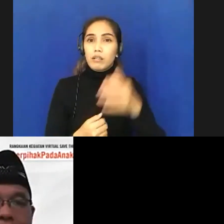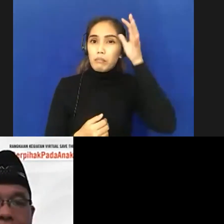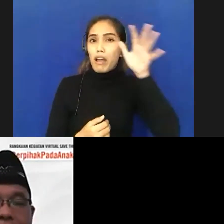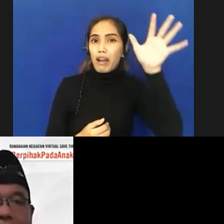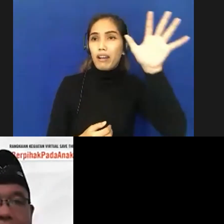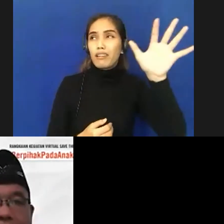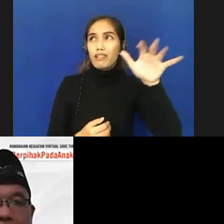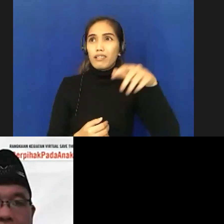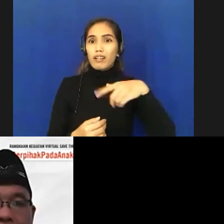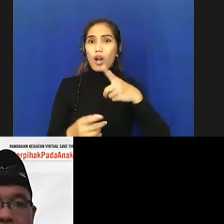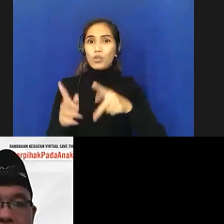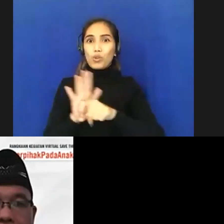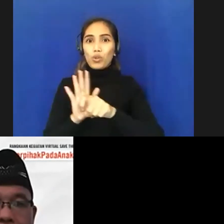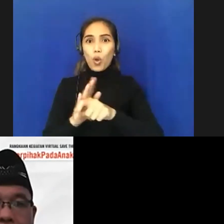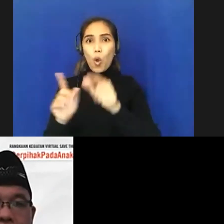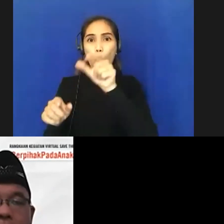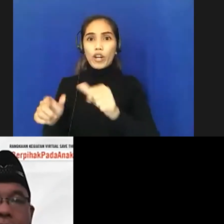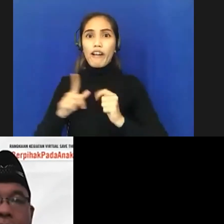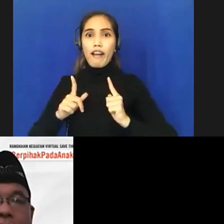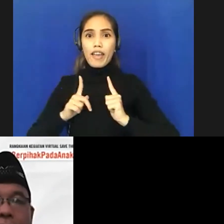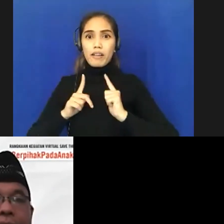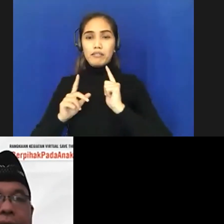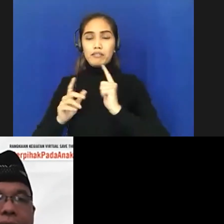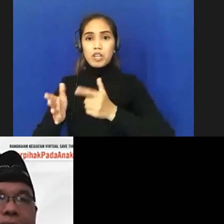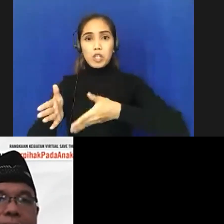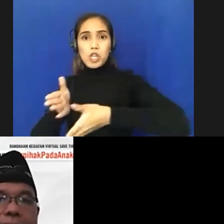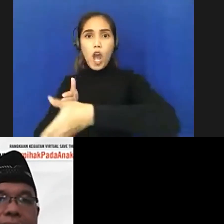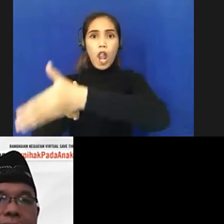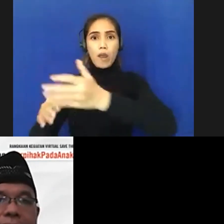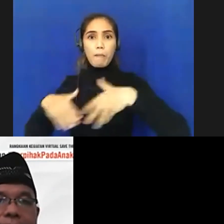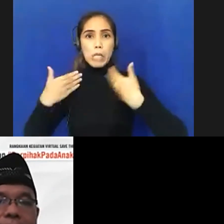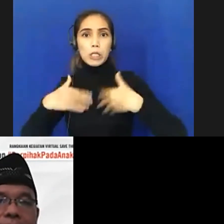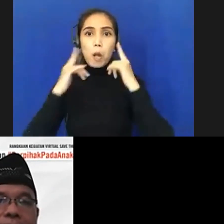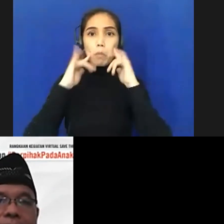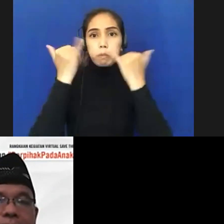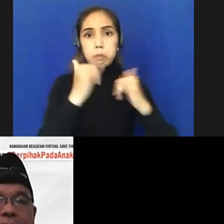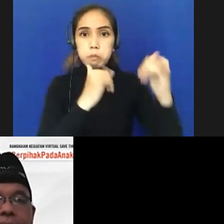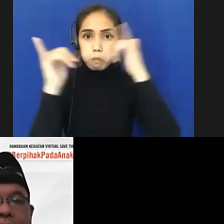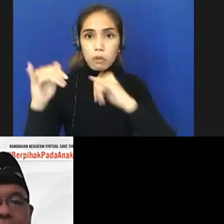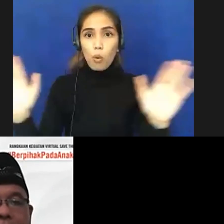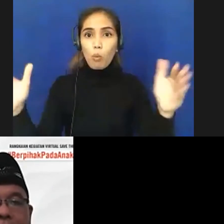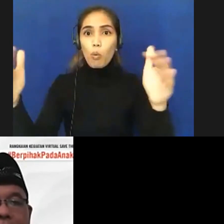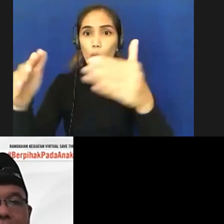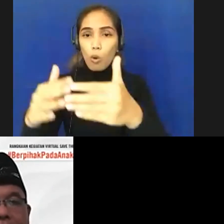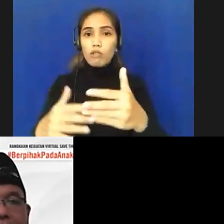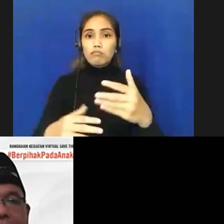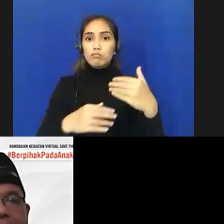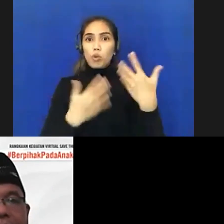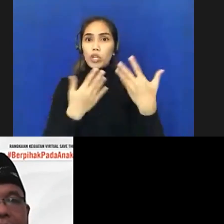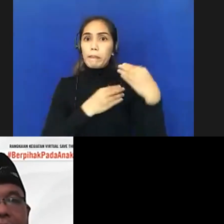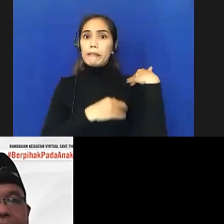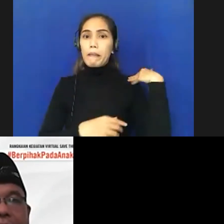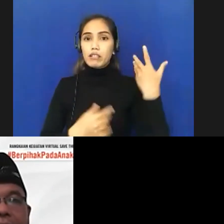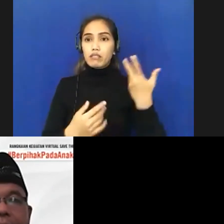tersebut tetap dilaksanakan oleh orang masalah apa tokoh penting di Kabupaten ini sebagai kata kalah pejabat publik pasti